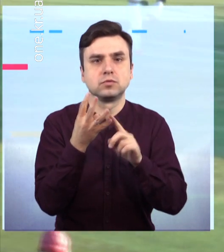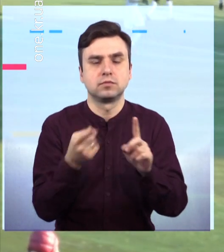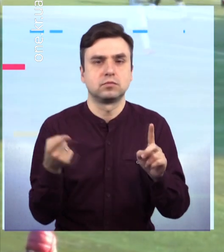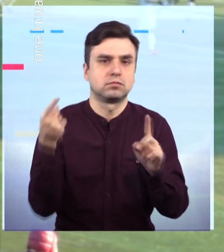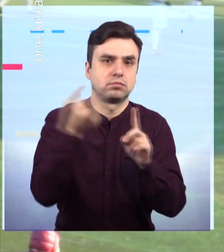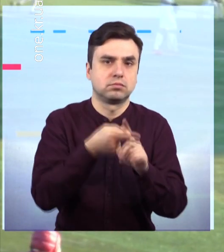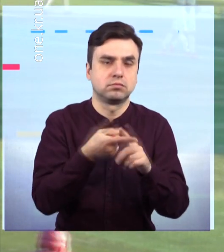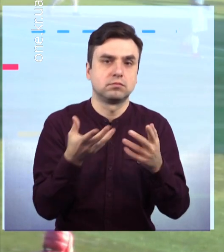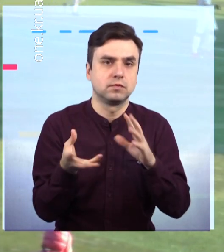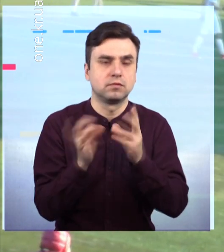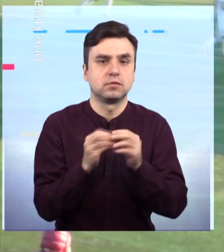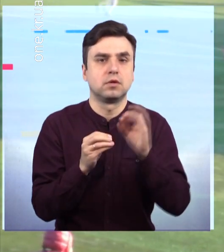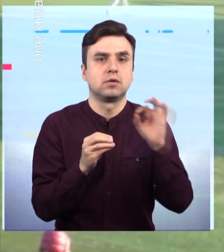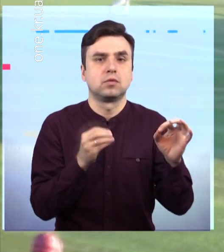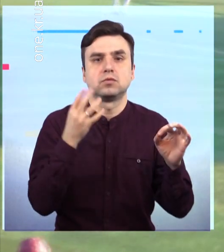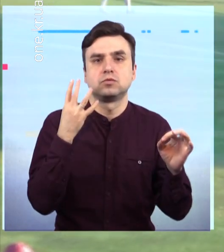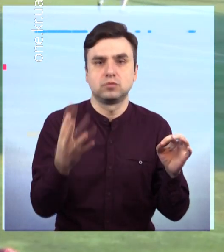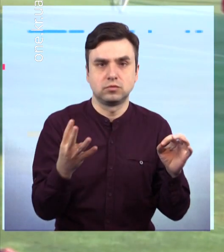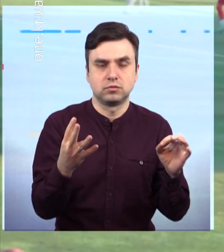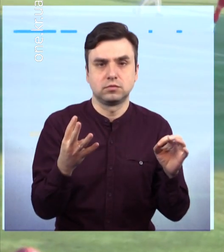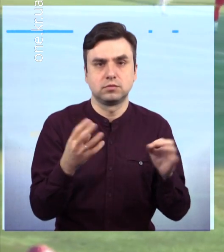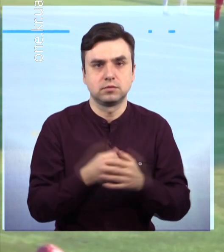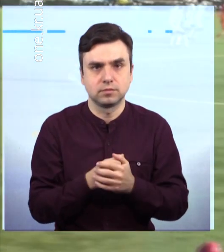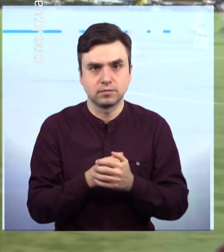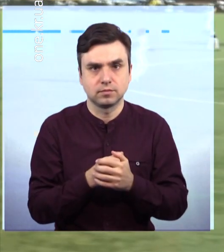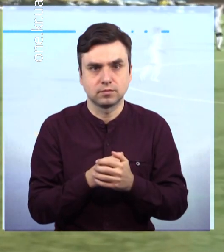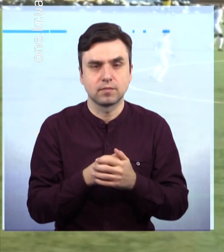відбулася на штучному полі Академії «Гірник» без глядачів.